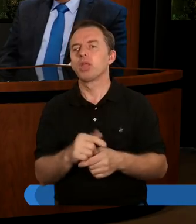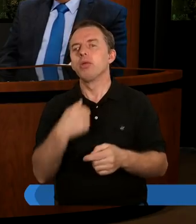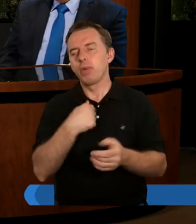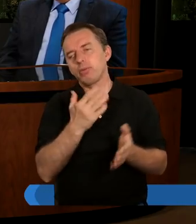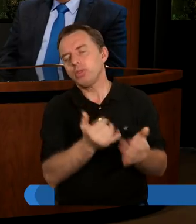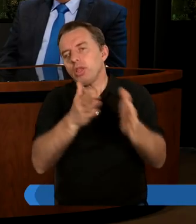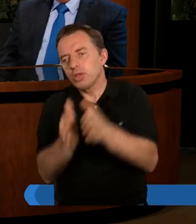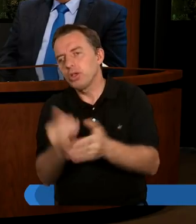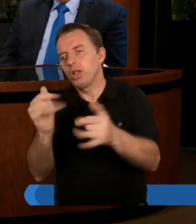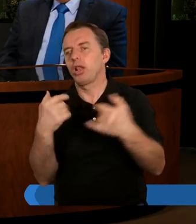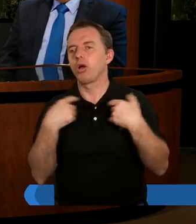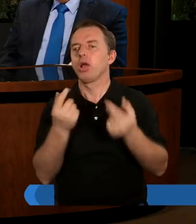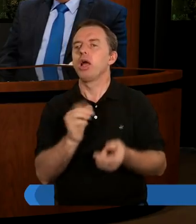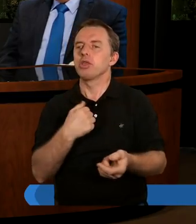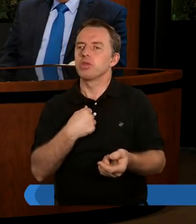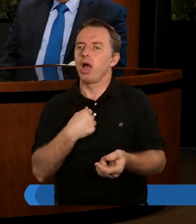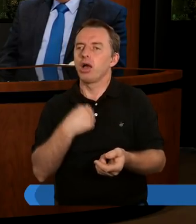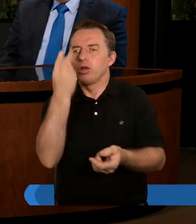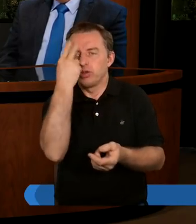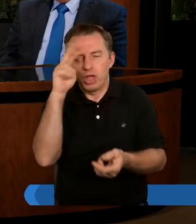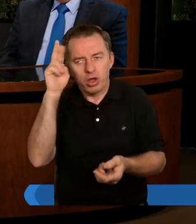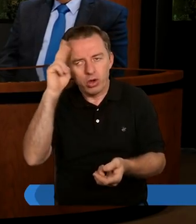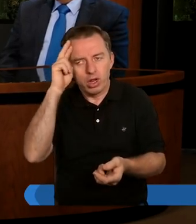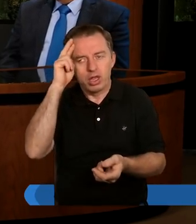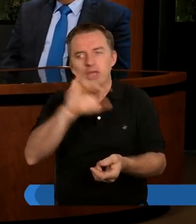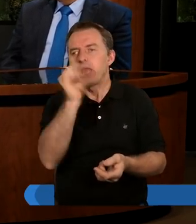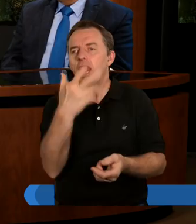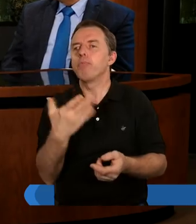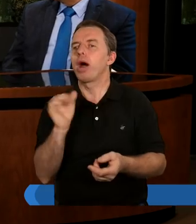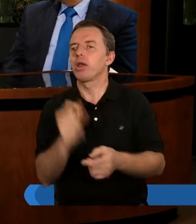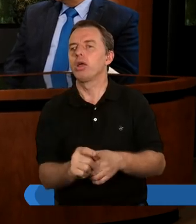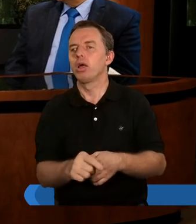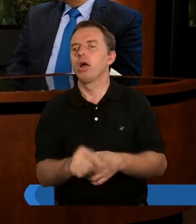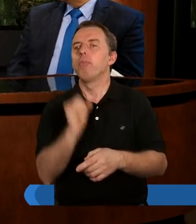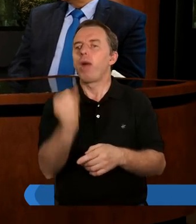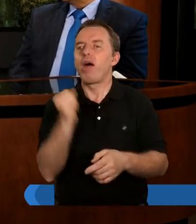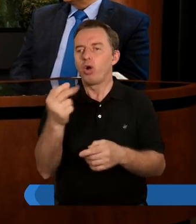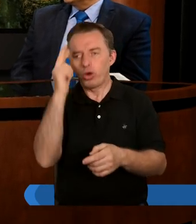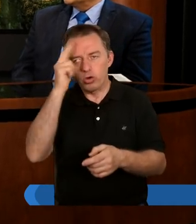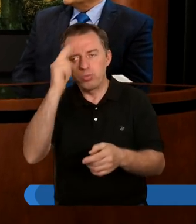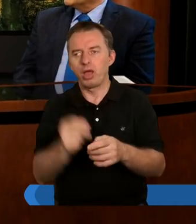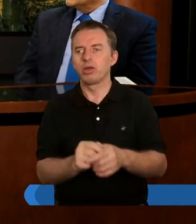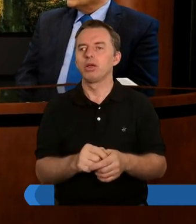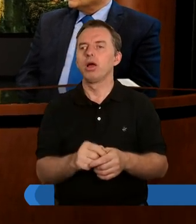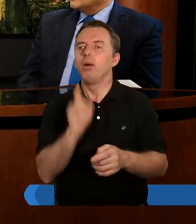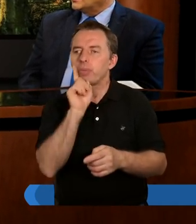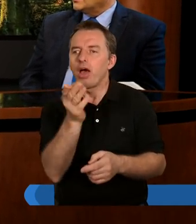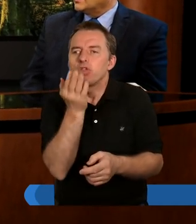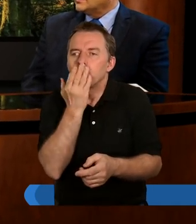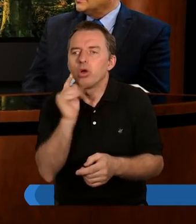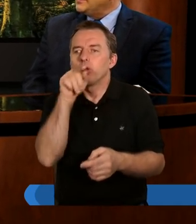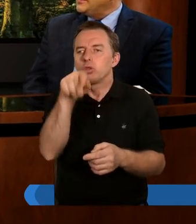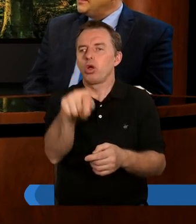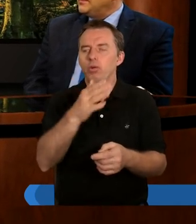odbierałam to z kolei zupełnie inaczej, bo ja nie rozumiałam Jana Marka, a Pawła rozumiałam. I prawdę